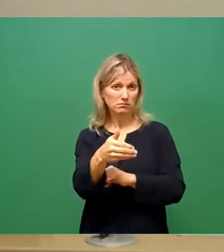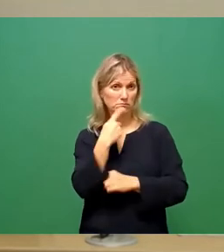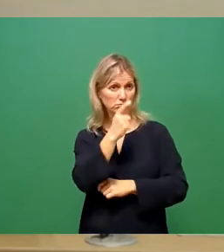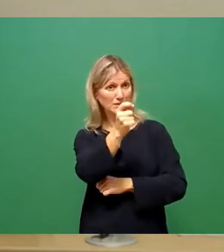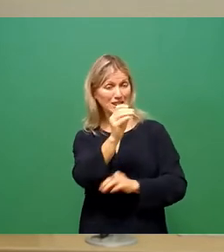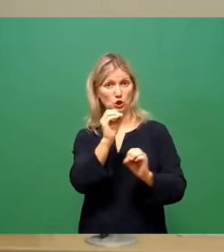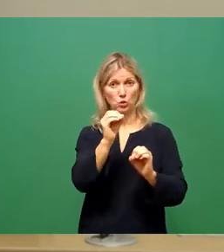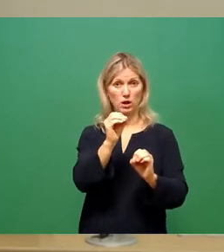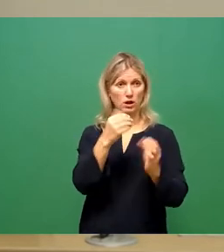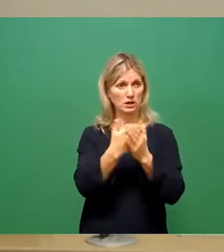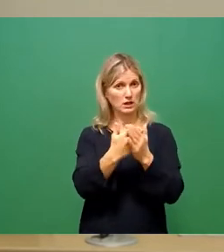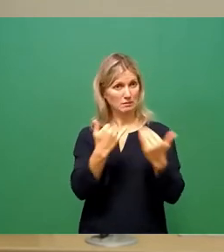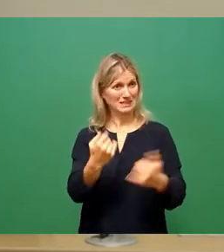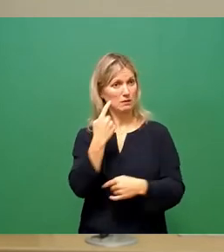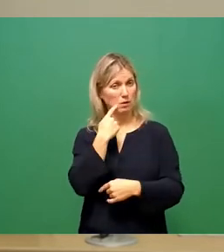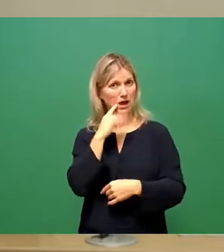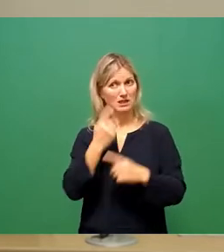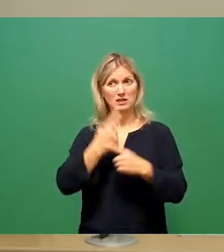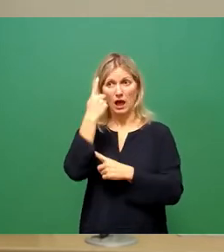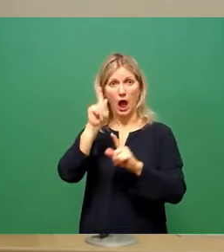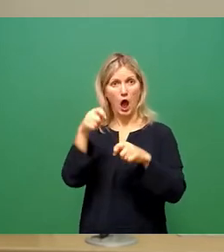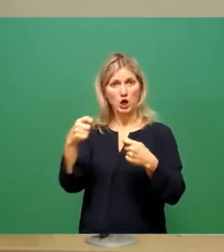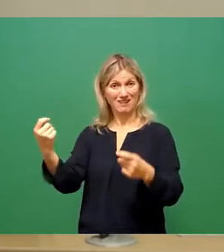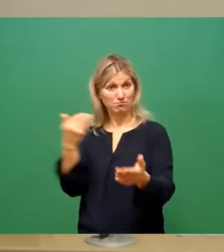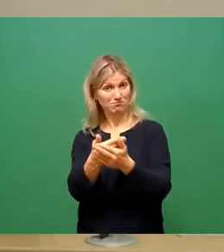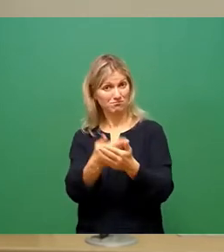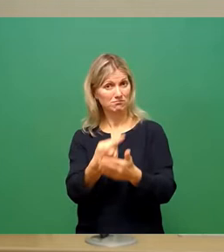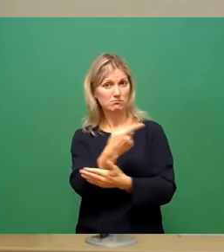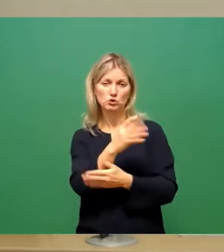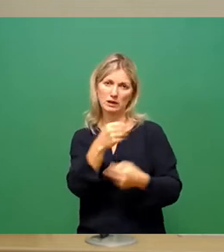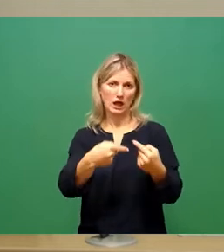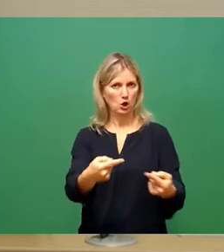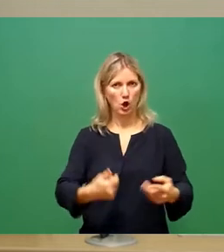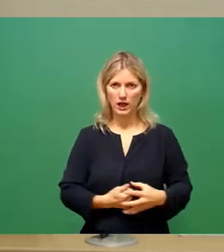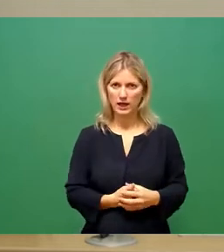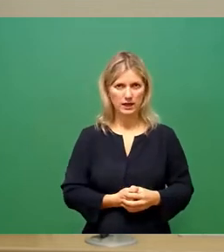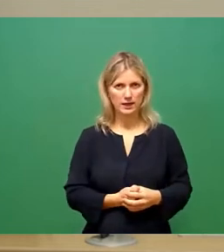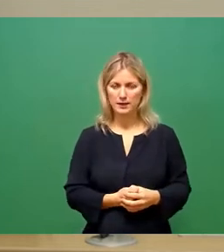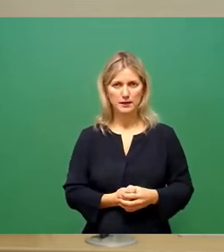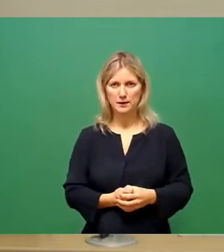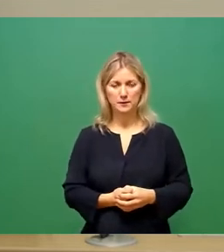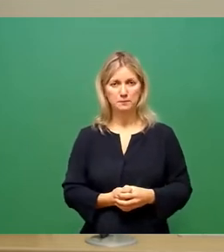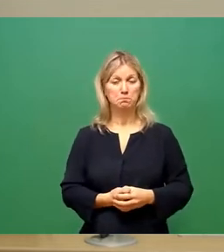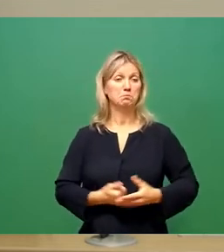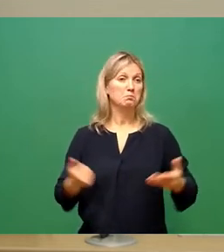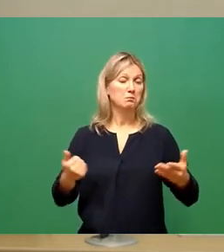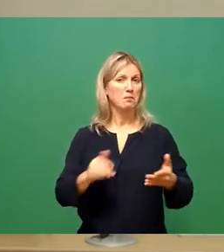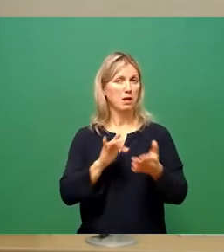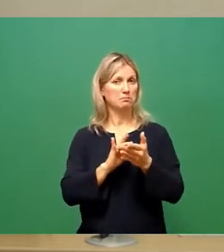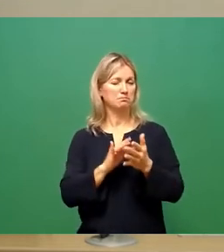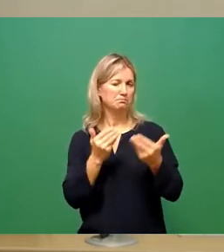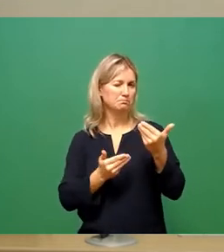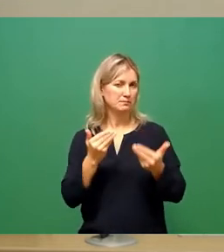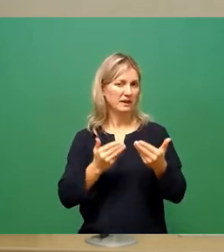Bestandteil der derzeit hohen Ausfallquote. Allein aufgrund der Wahrscheinlichkeit spielen hier dann